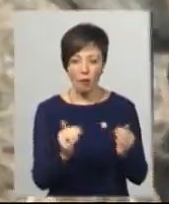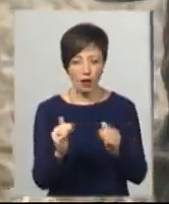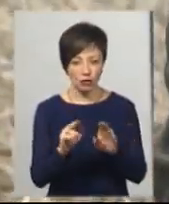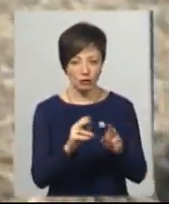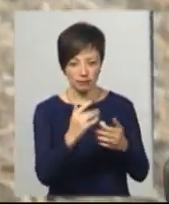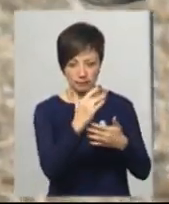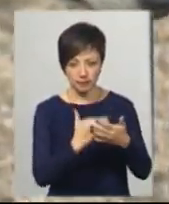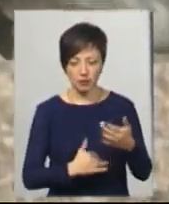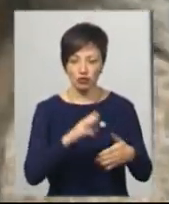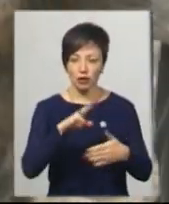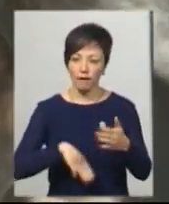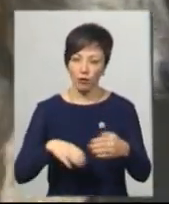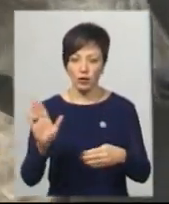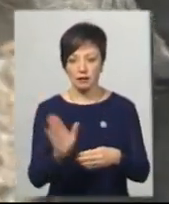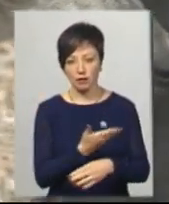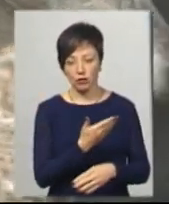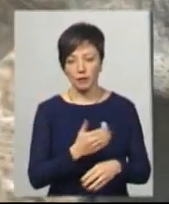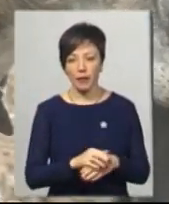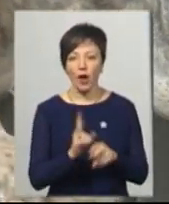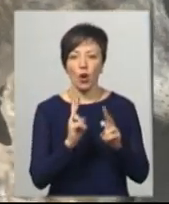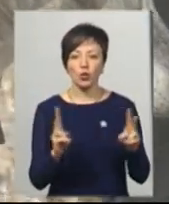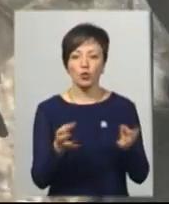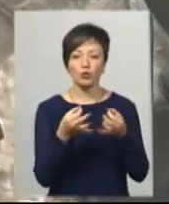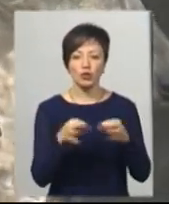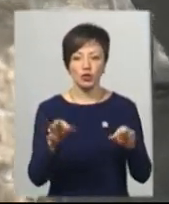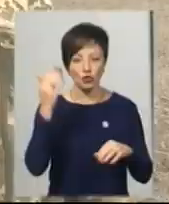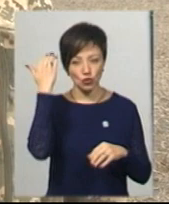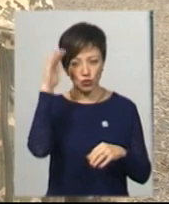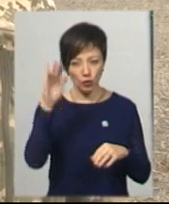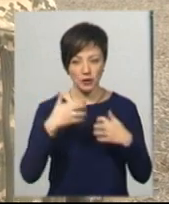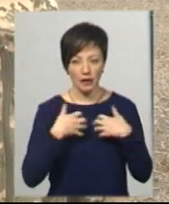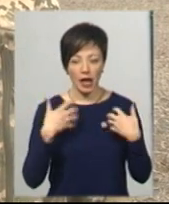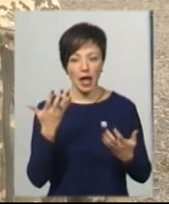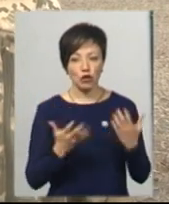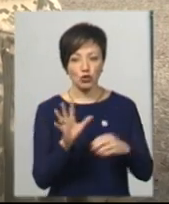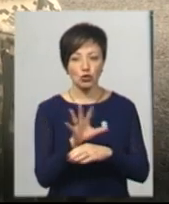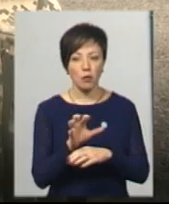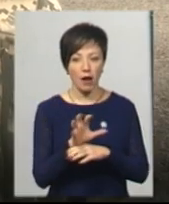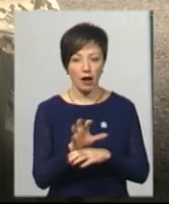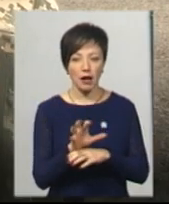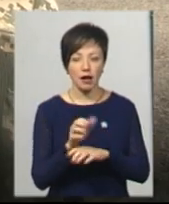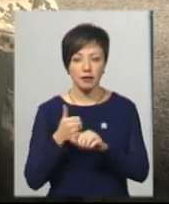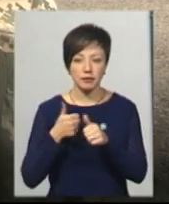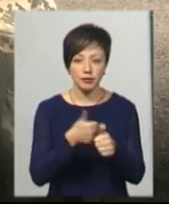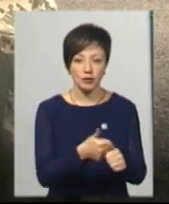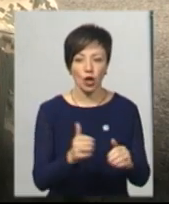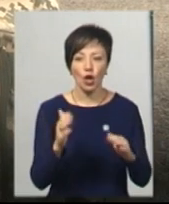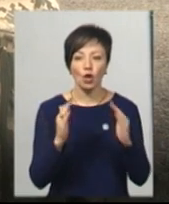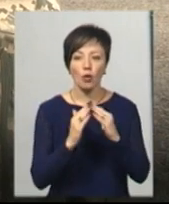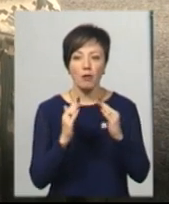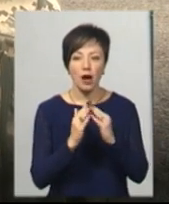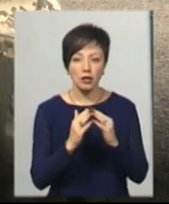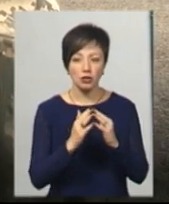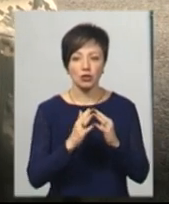учасників штрафують чи дискваліфіковують. Хтось пустив по чужому звіру. Якщо собака кидається на домашню скотину,